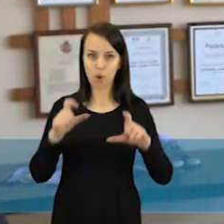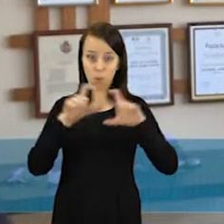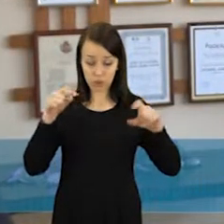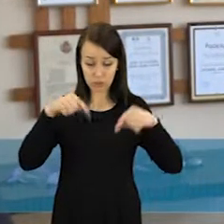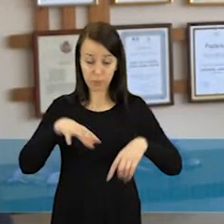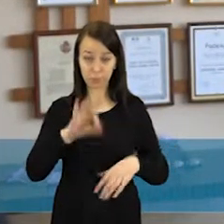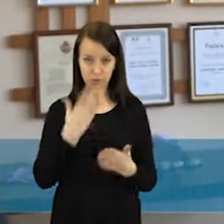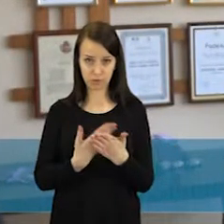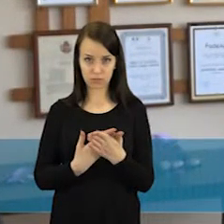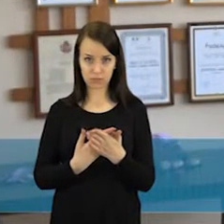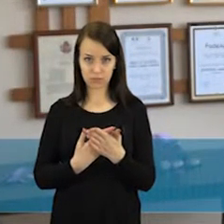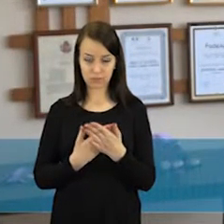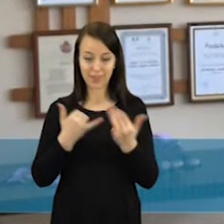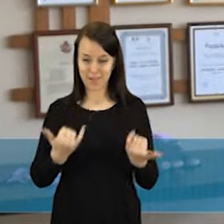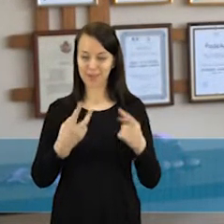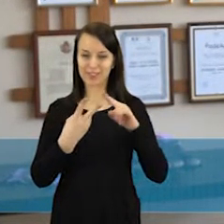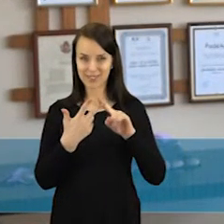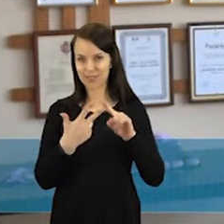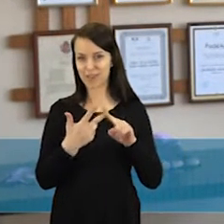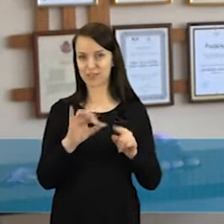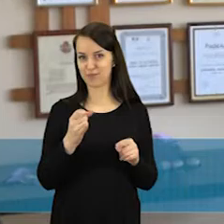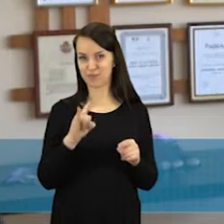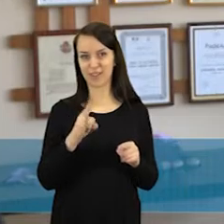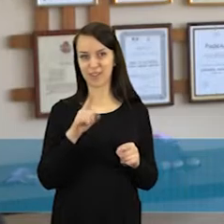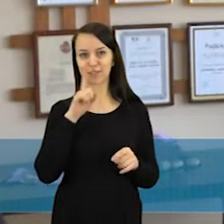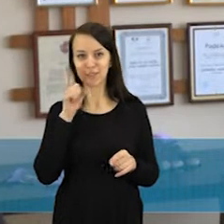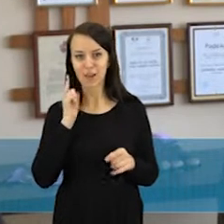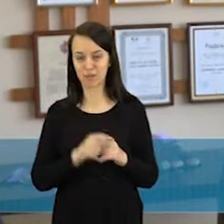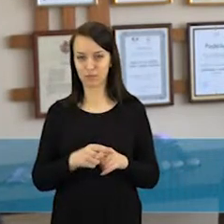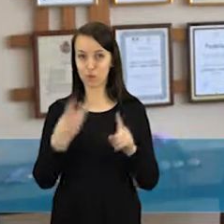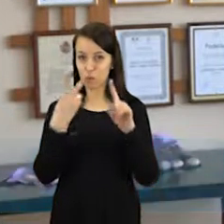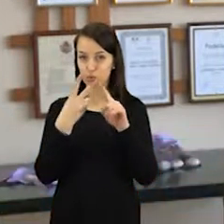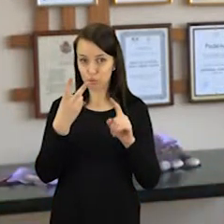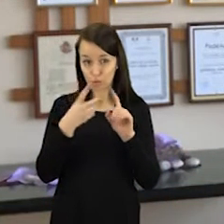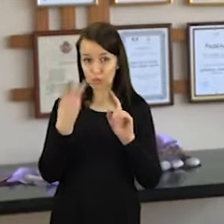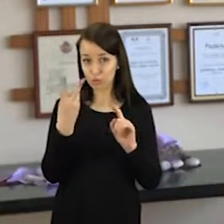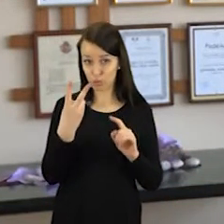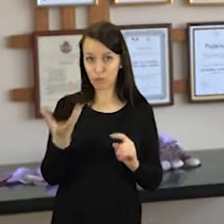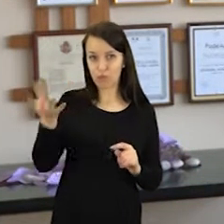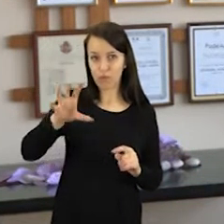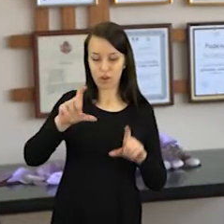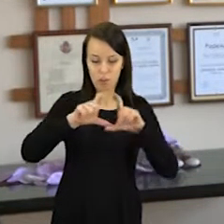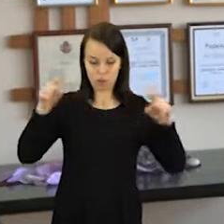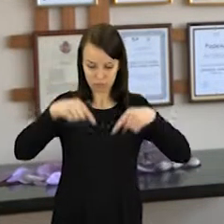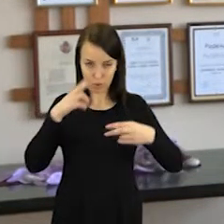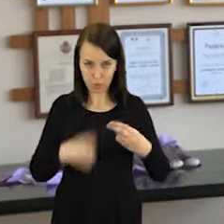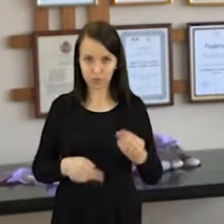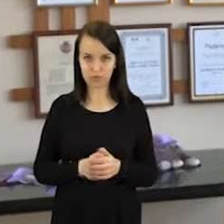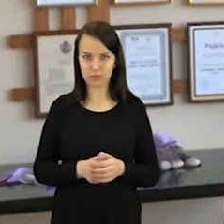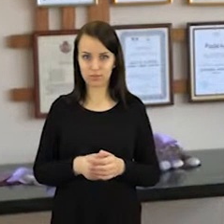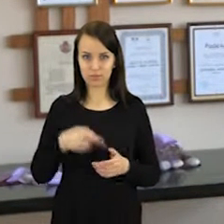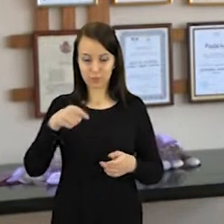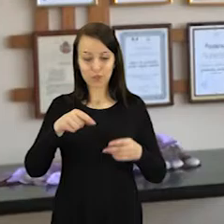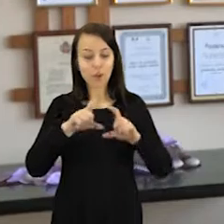mokyklą. Iš vienos pusės, tai yra mūsų trečias, mažiausias, vyresnėji, abudu baigęs šitą mokyklą ir mes šitą mokyklą laikiam savo šeimos mokykla.